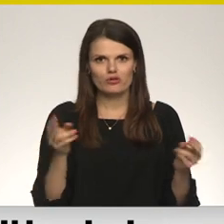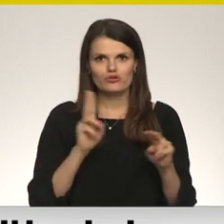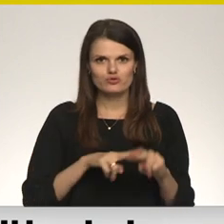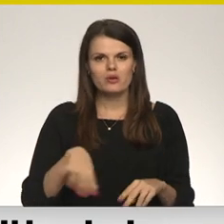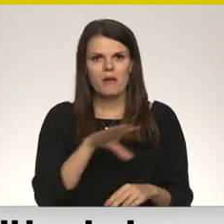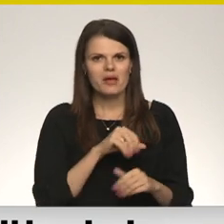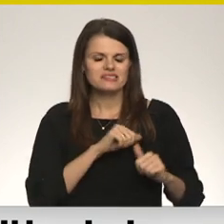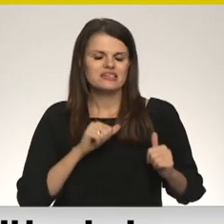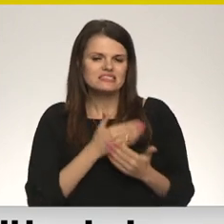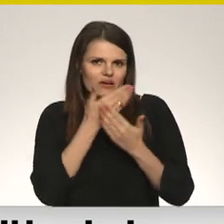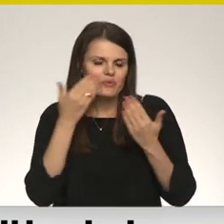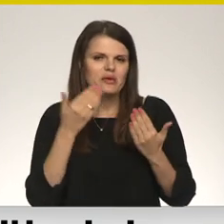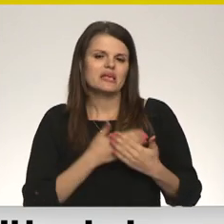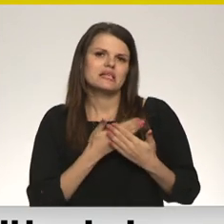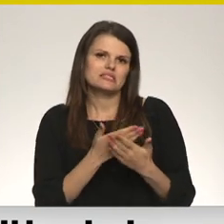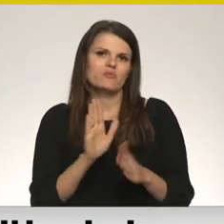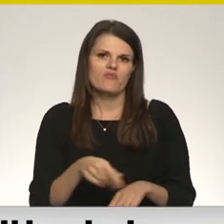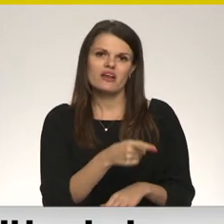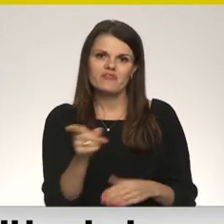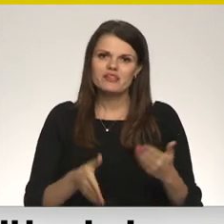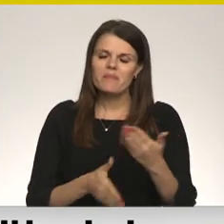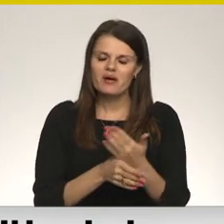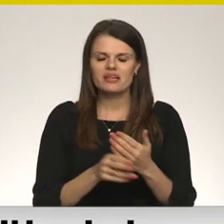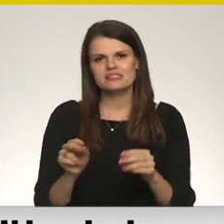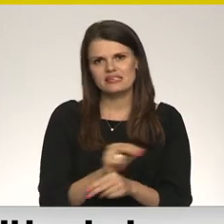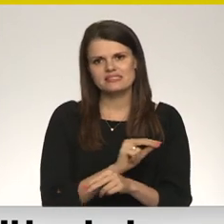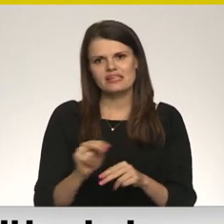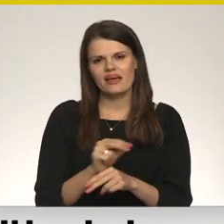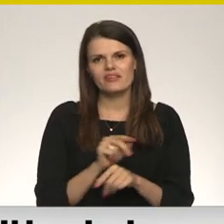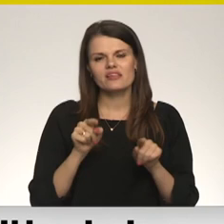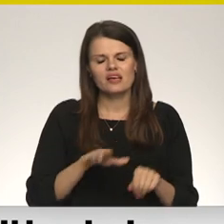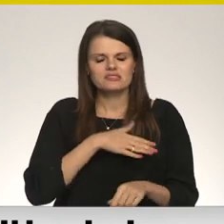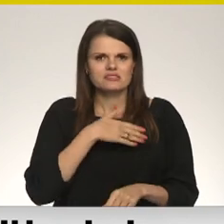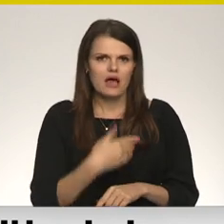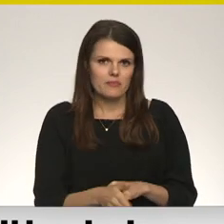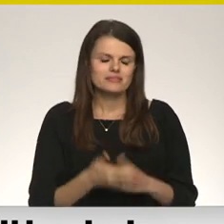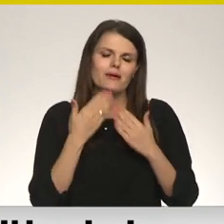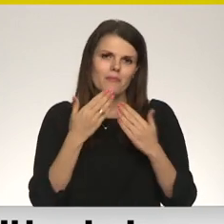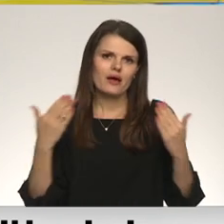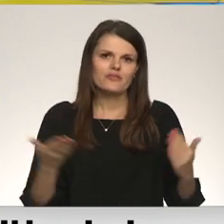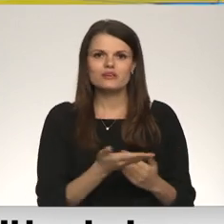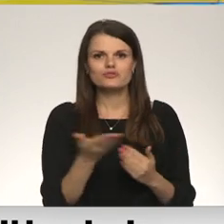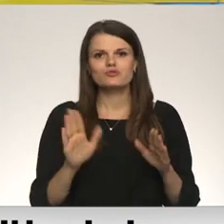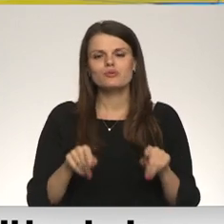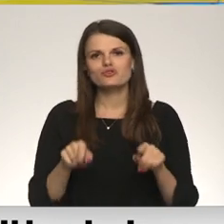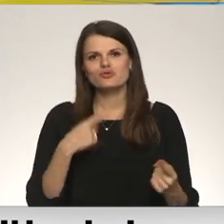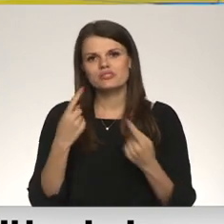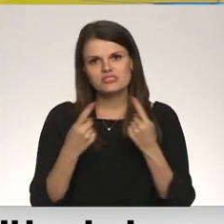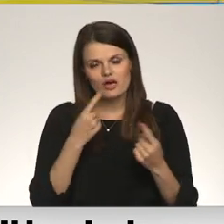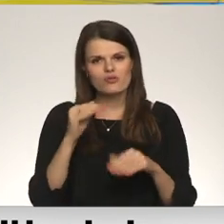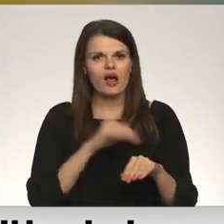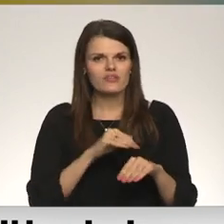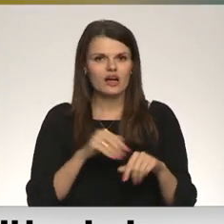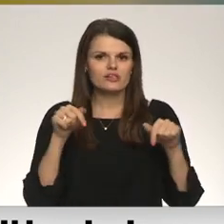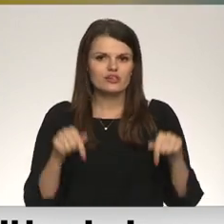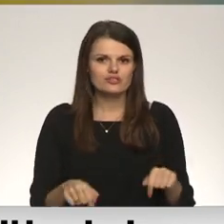faktiski mēs ar savu sirsnību un mīlestību varam viņiem palīdzēt dziedēt tās sāpes. Paldies jums, Rūta, par šo saru. Un tātad gādināšo